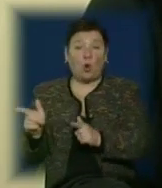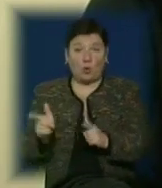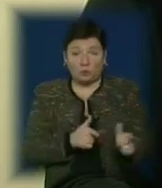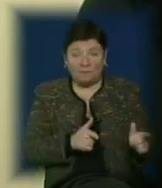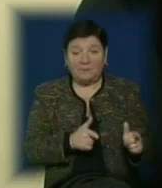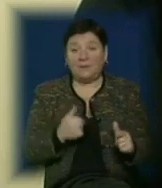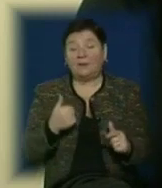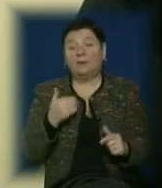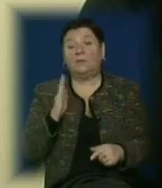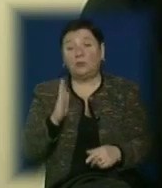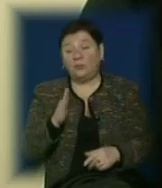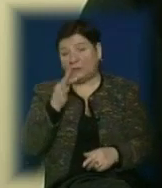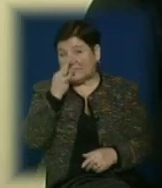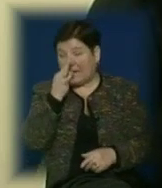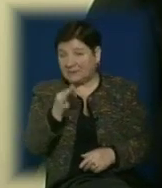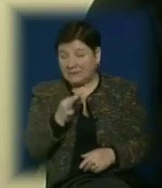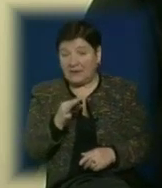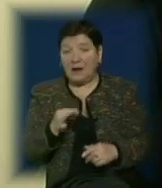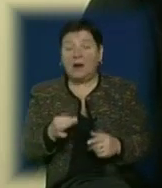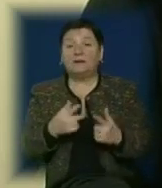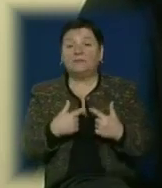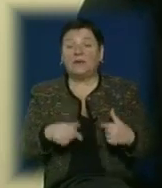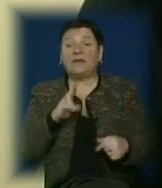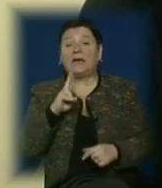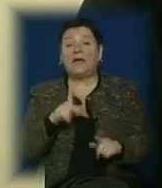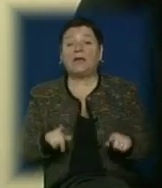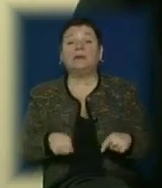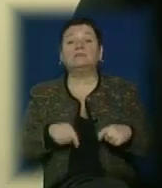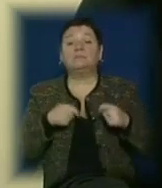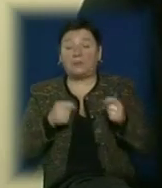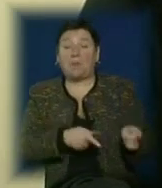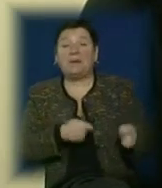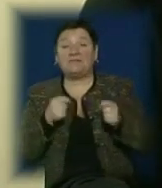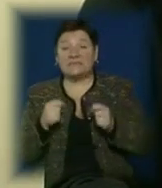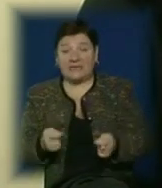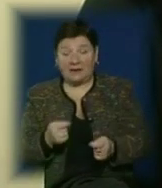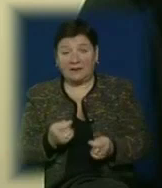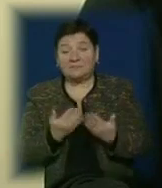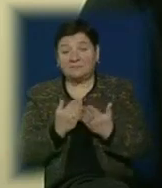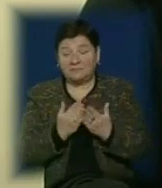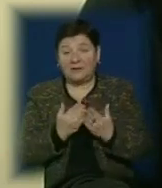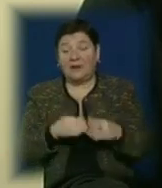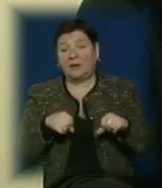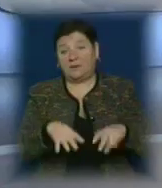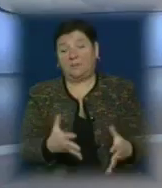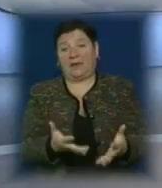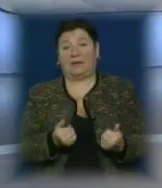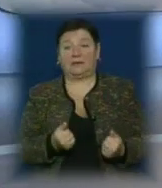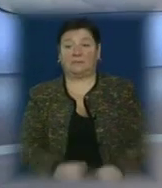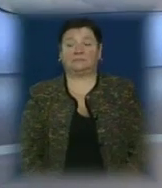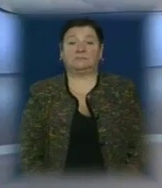скажімо так, суб'єкт, який нам їх поставить, ці кошти є, рішення про них прийнято.